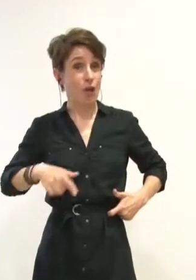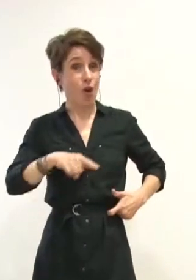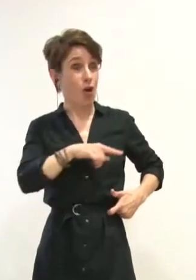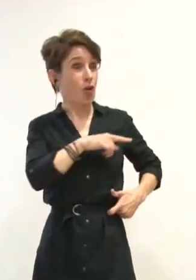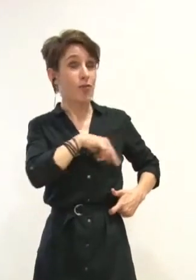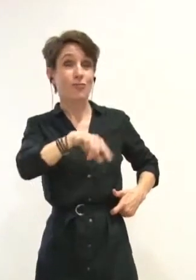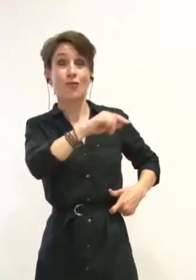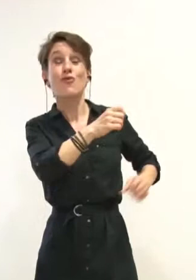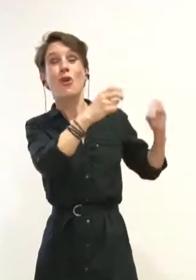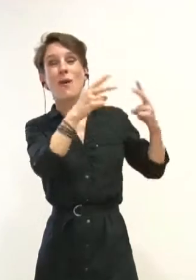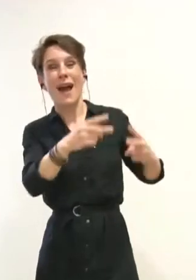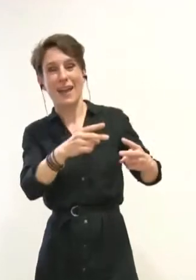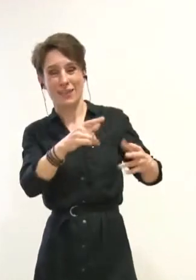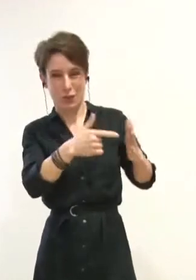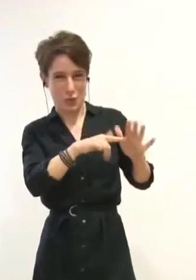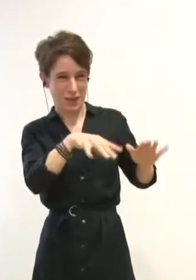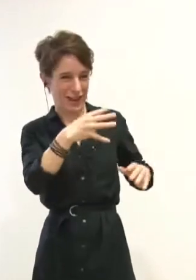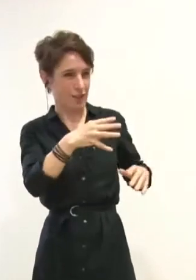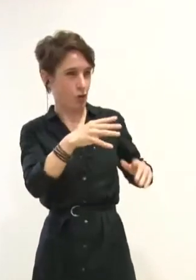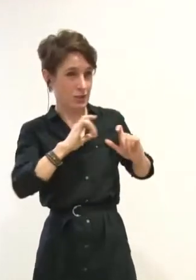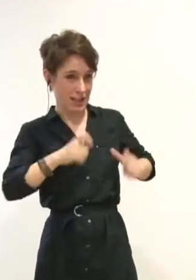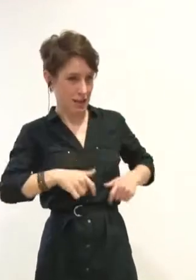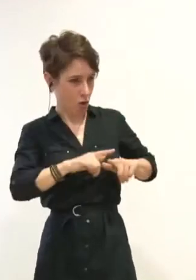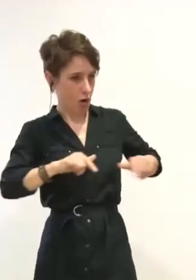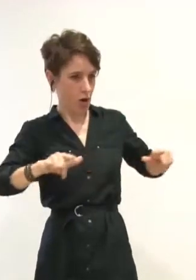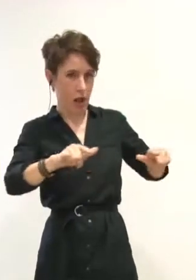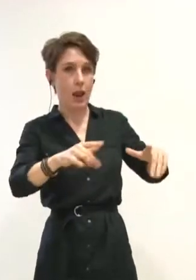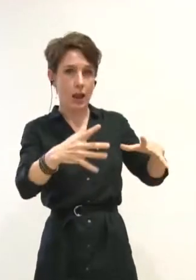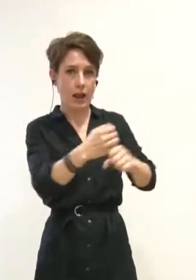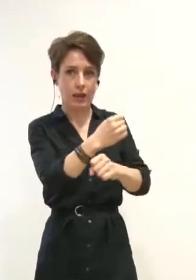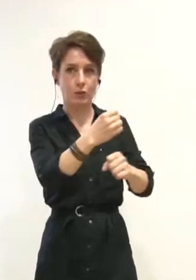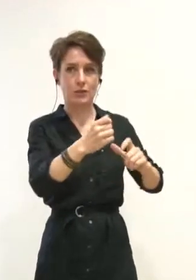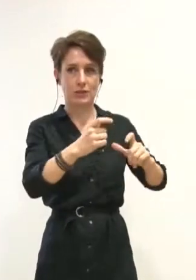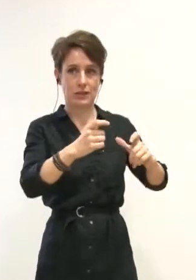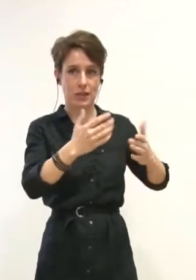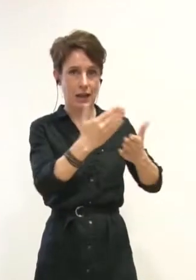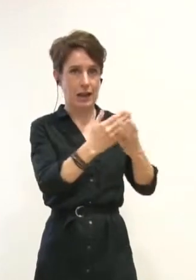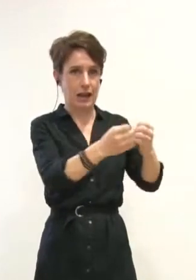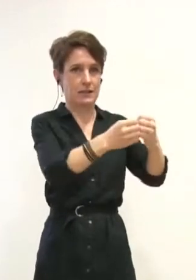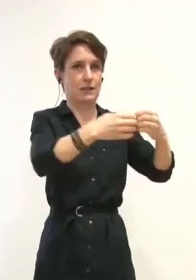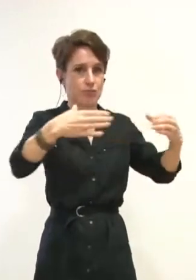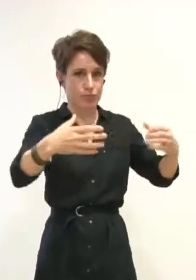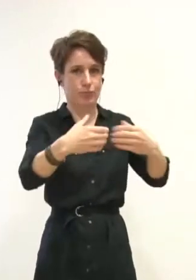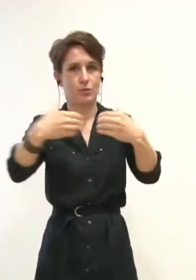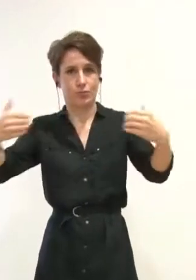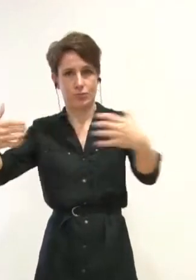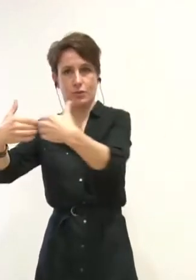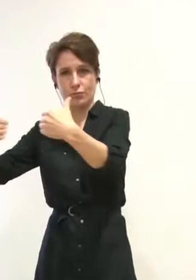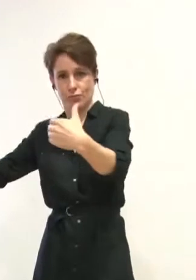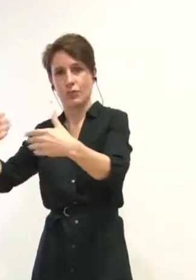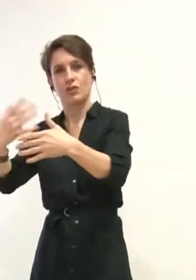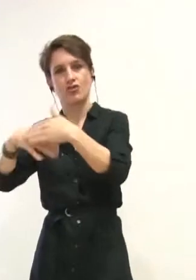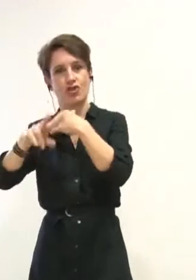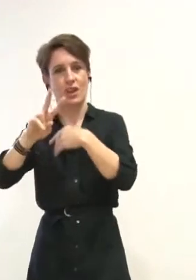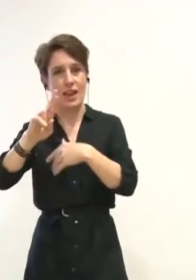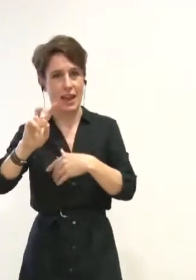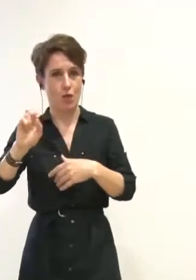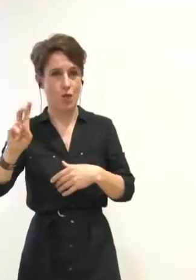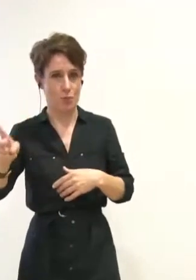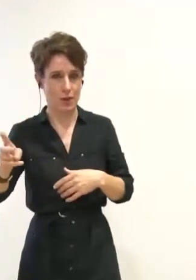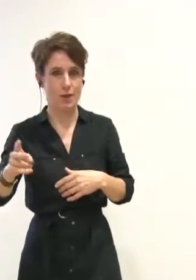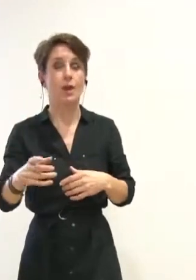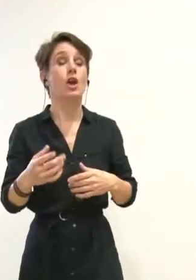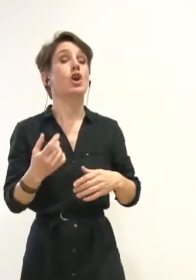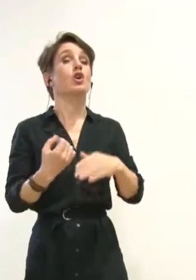permis de répondre à la progression des effectifs, mais aussi de dédoublement des classes en REP. Que sur les 6 écoles annoncées, seule l'école